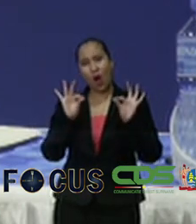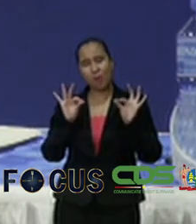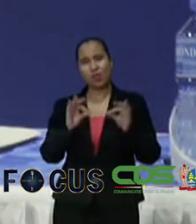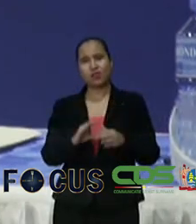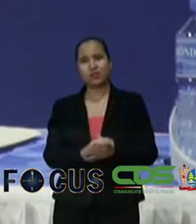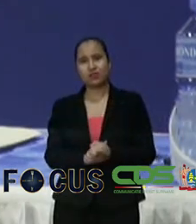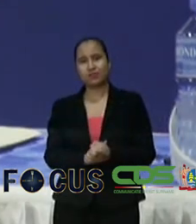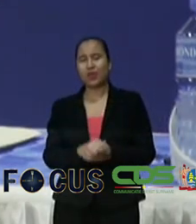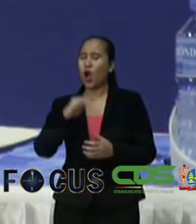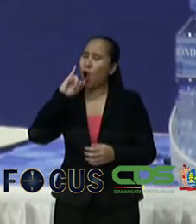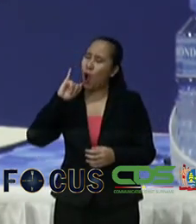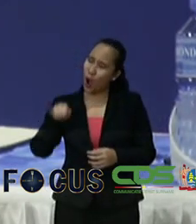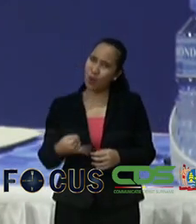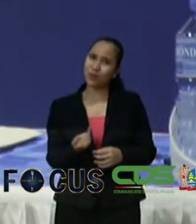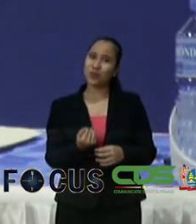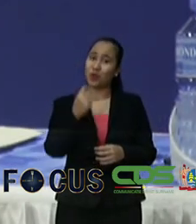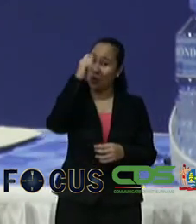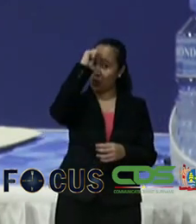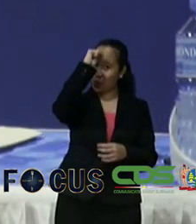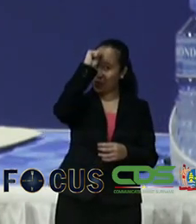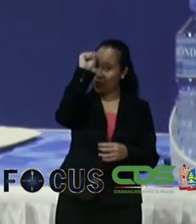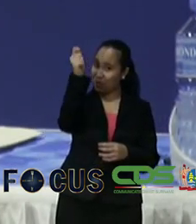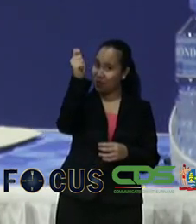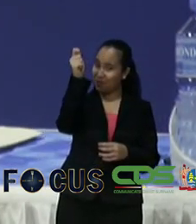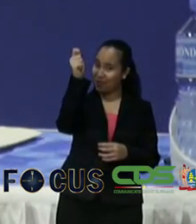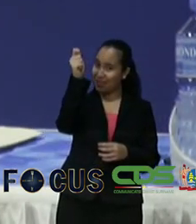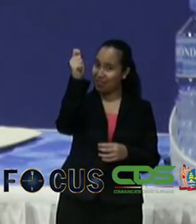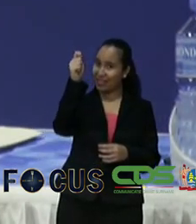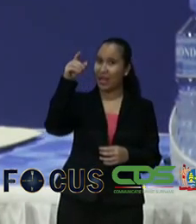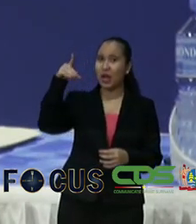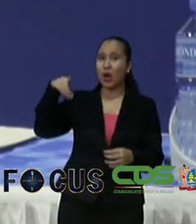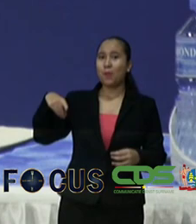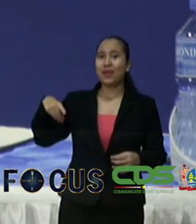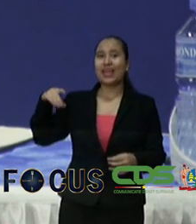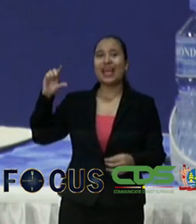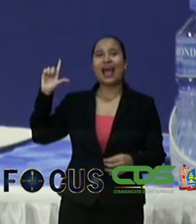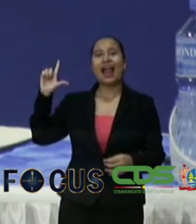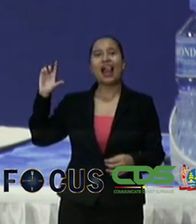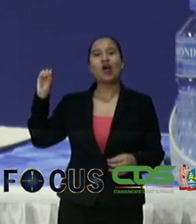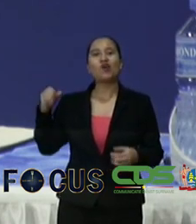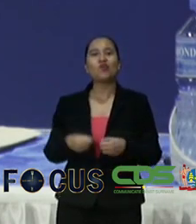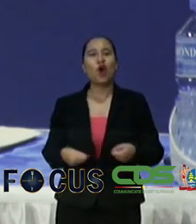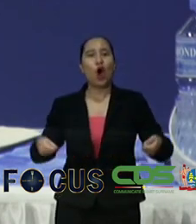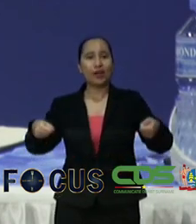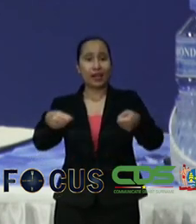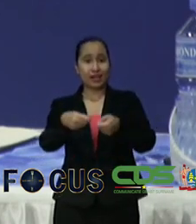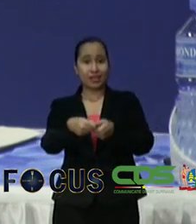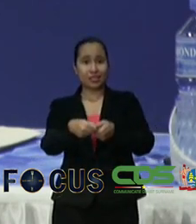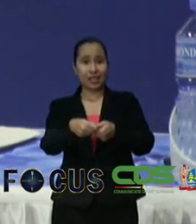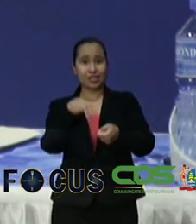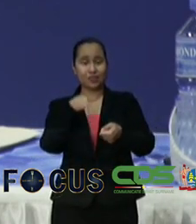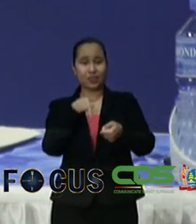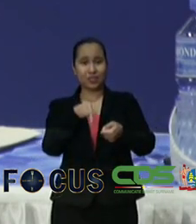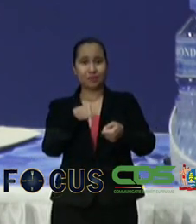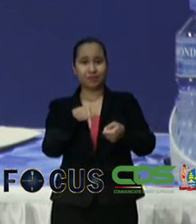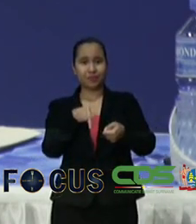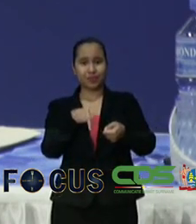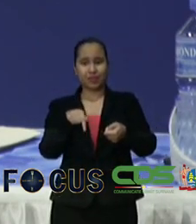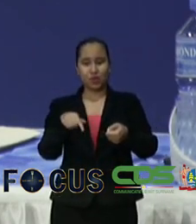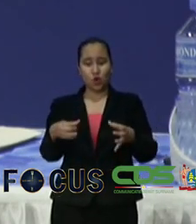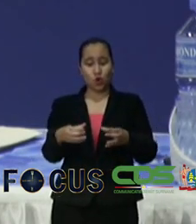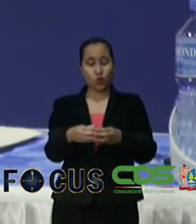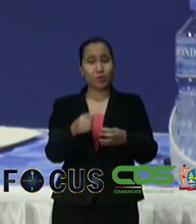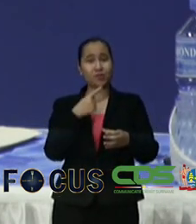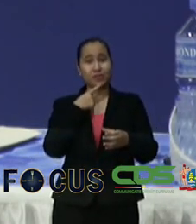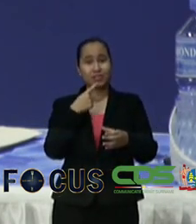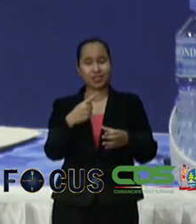En nogmaals, complimenten naar de PLO voor dit begrip. Ze hebben dat aangegeven. En natuurlijk